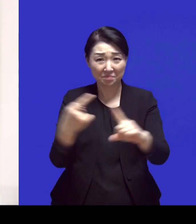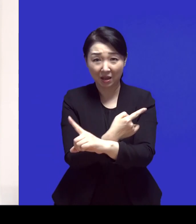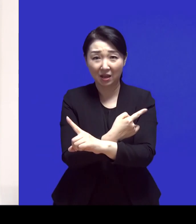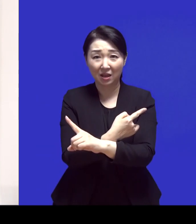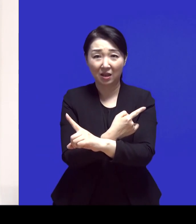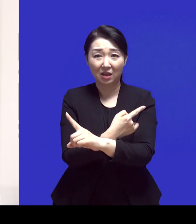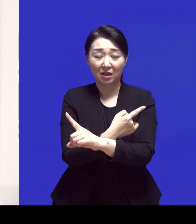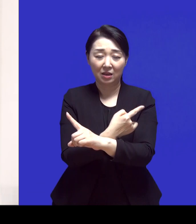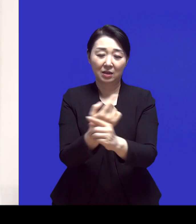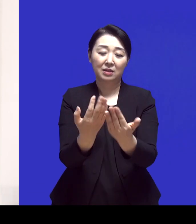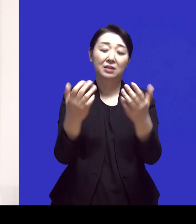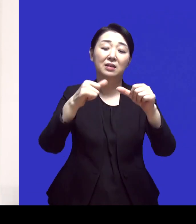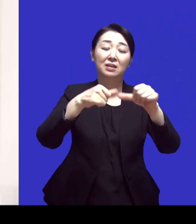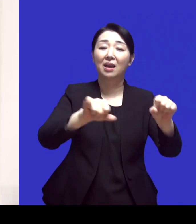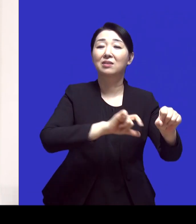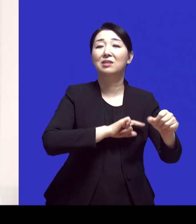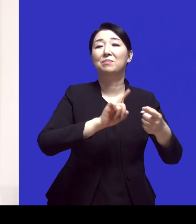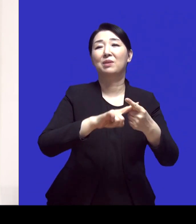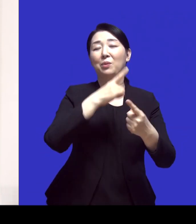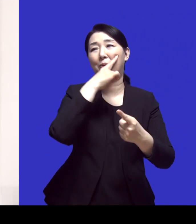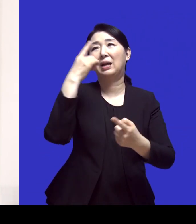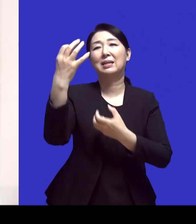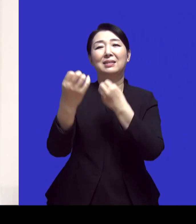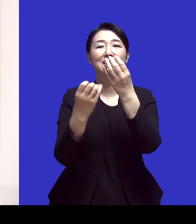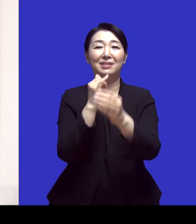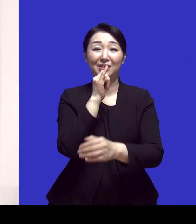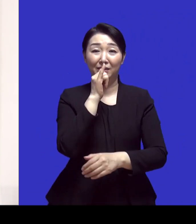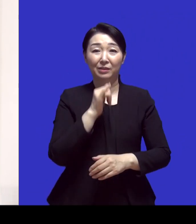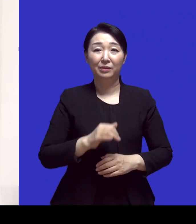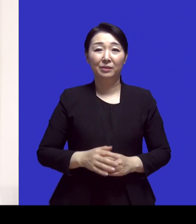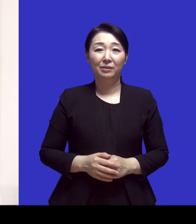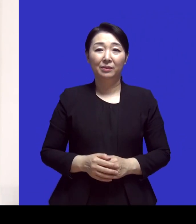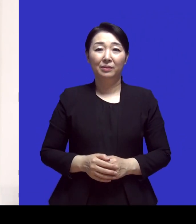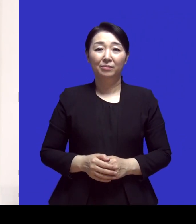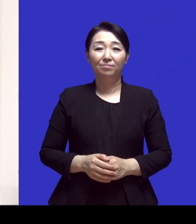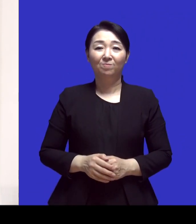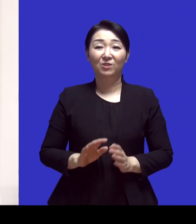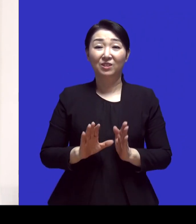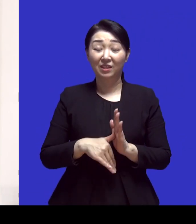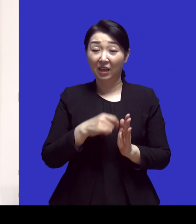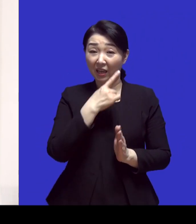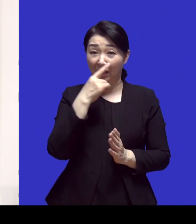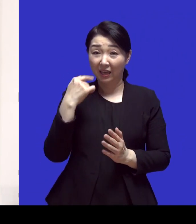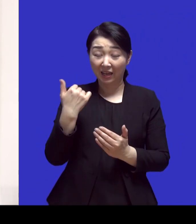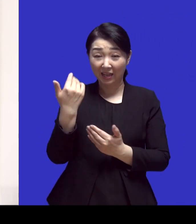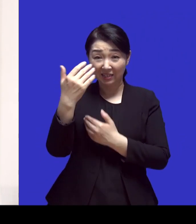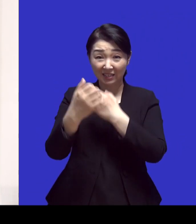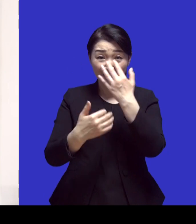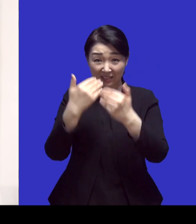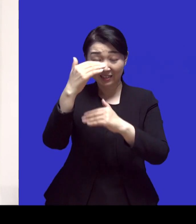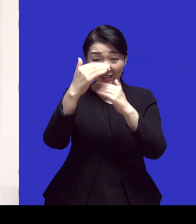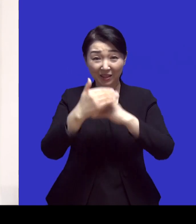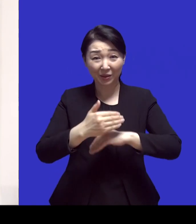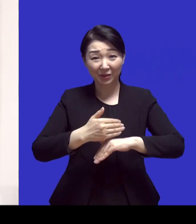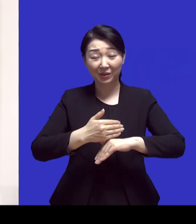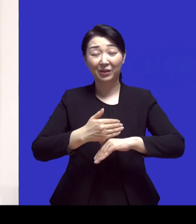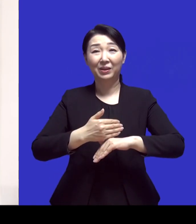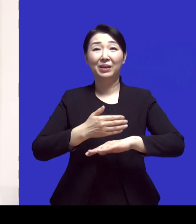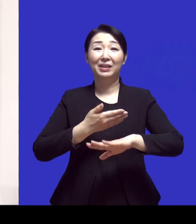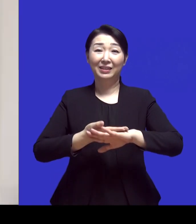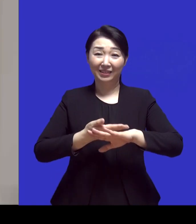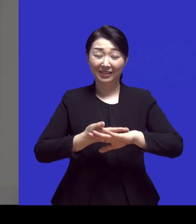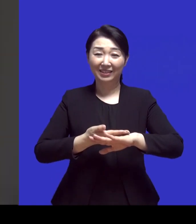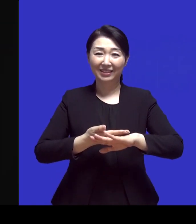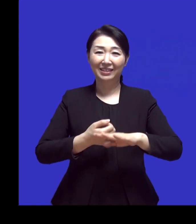깨어진 그릇이라는 이름으로 간증을 하게 됐거든요 근데 이제 그때 간증했던 내용이랑 다른 내용들을 해서 책